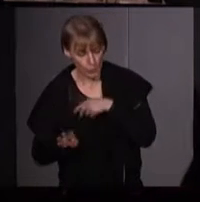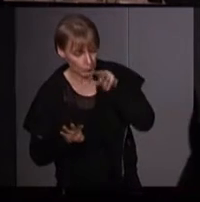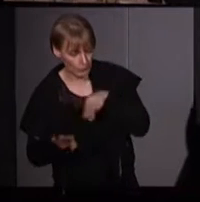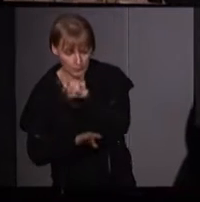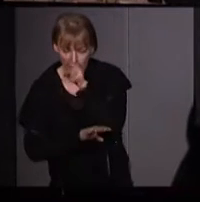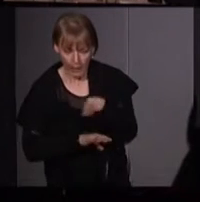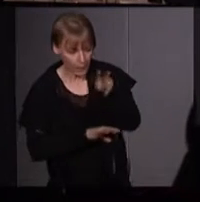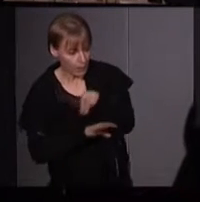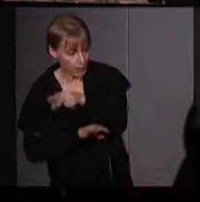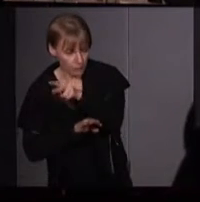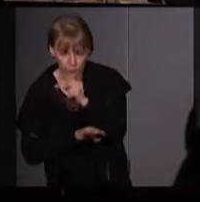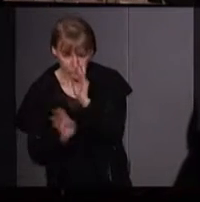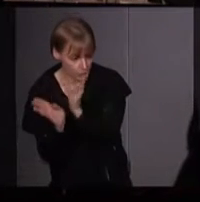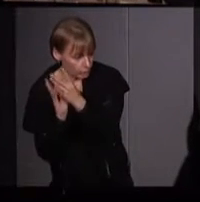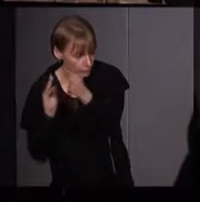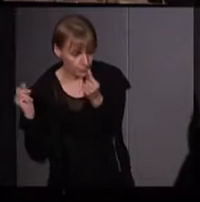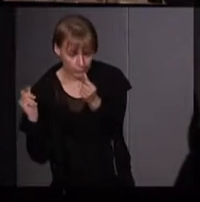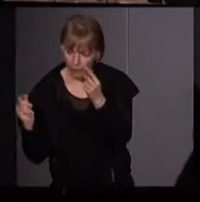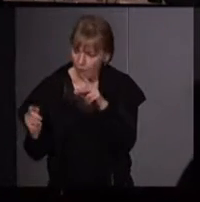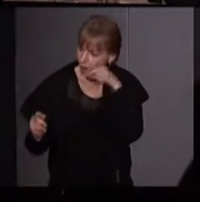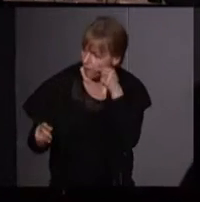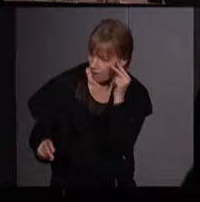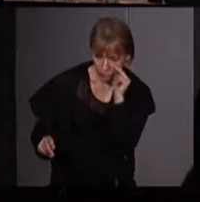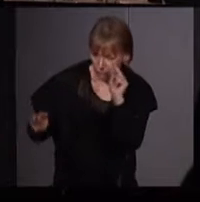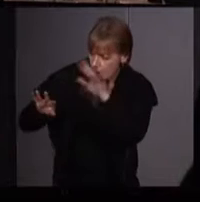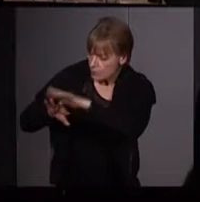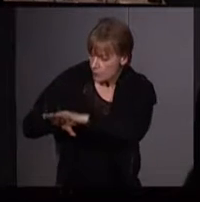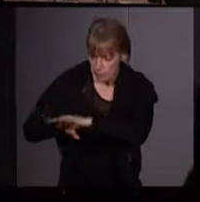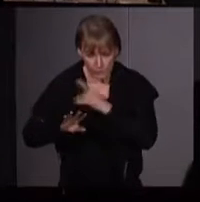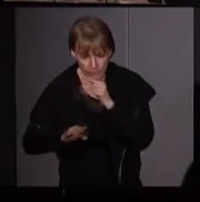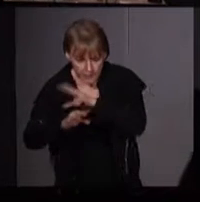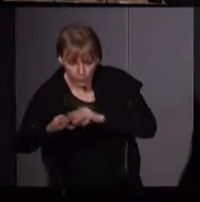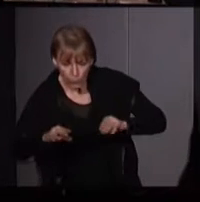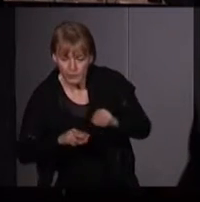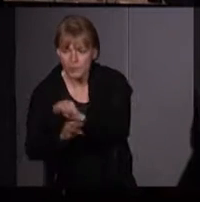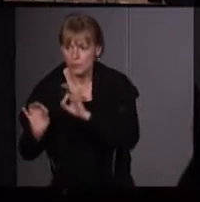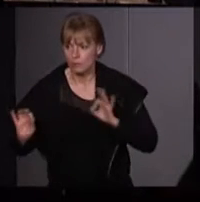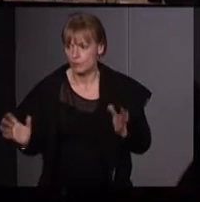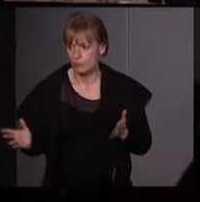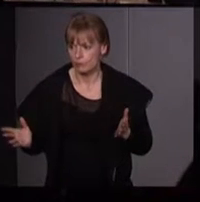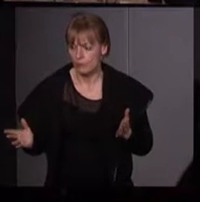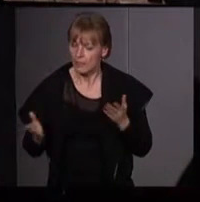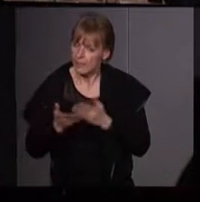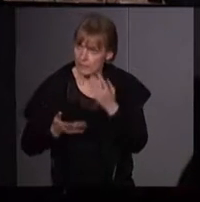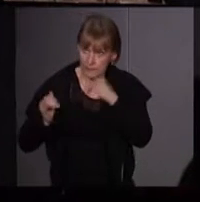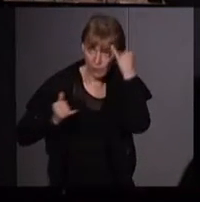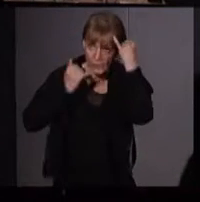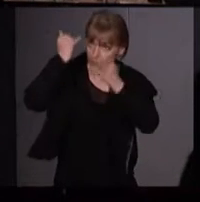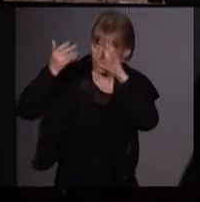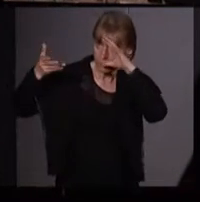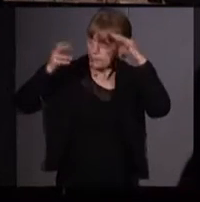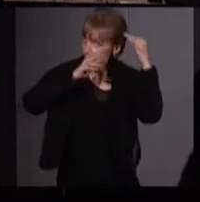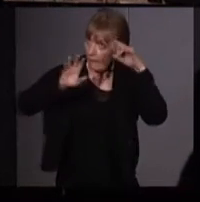devenait invisible aux hommes. Il n'y avait plus de protection. Elle n'est plus visible que dans nos imaginations.